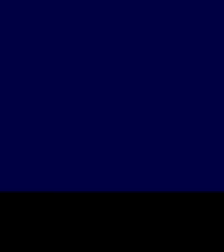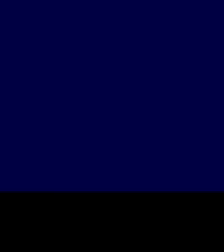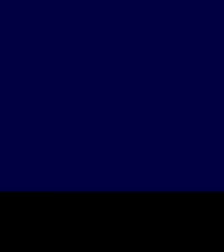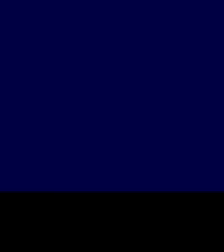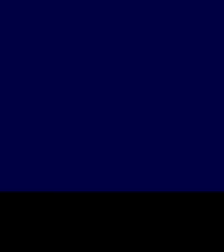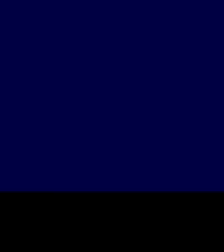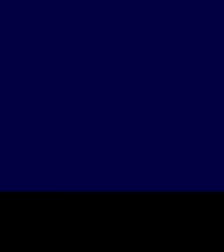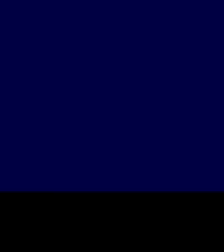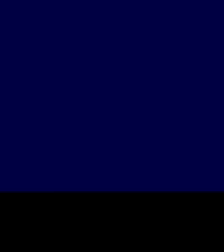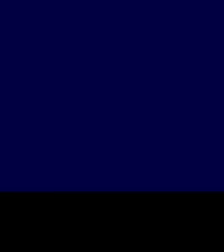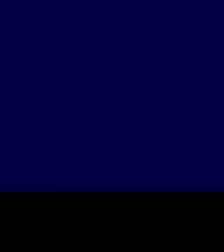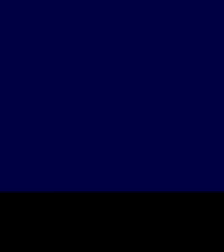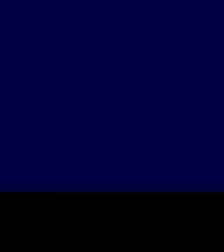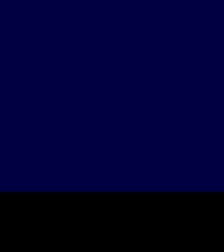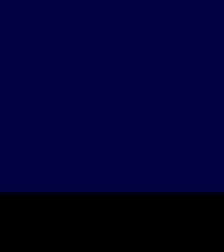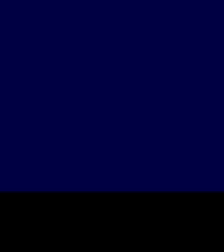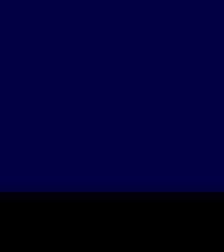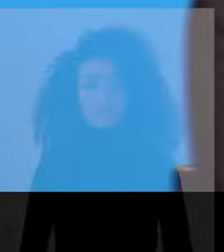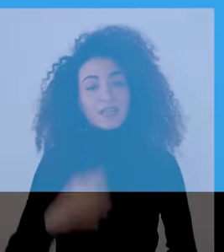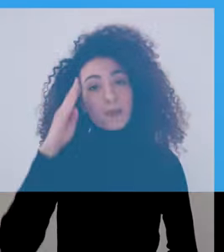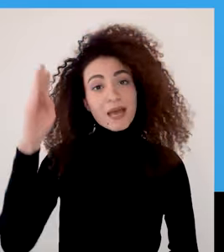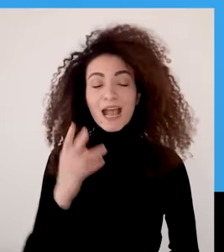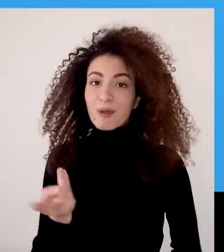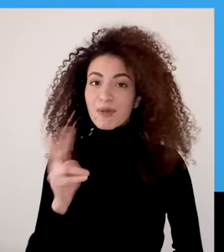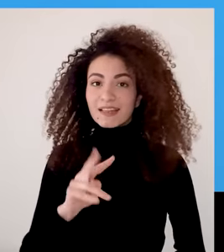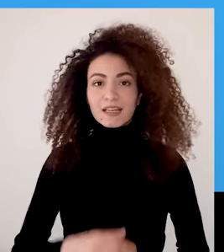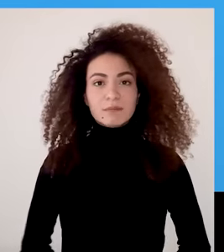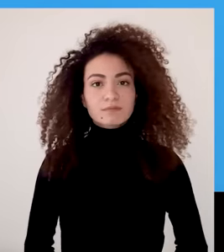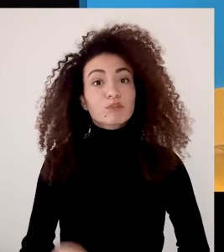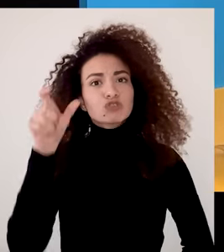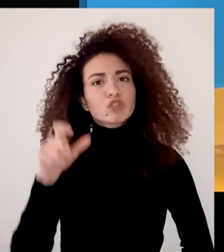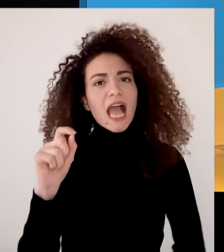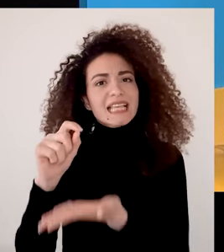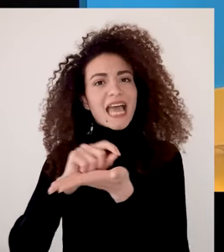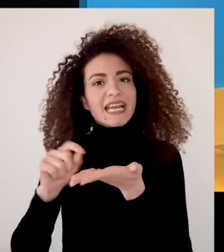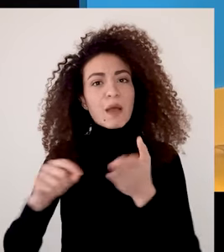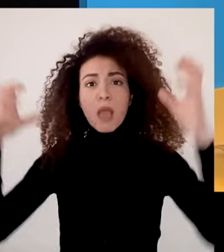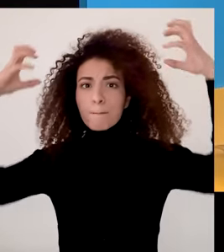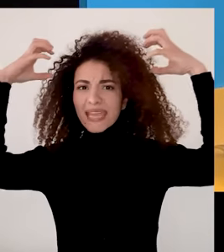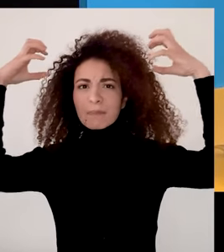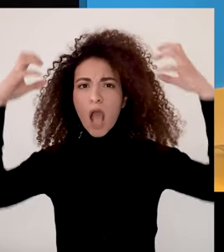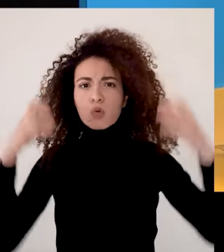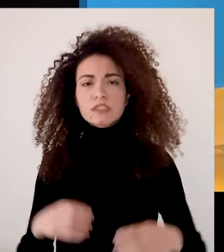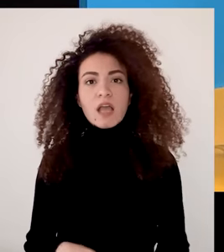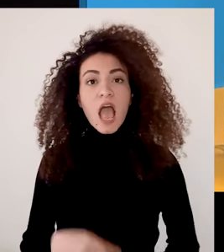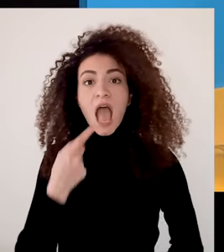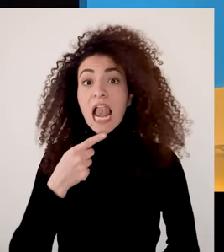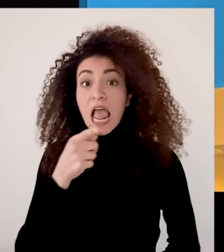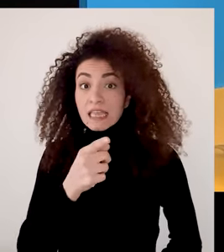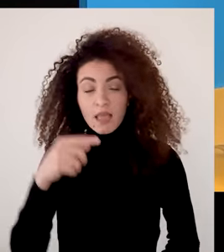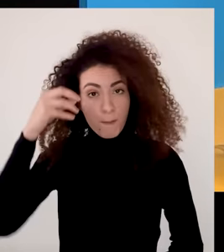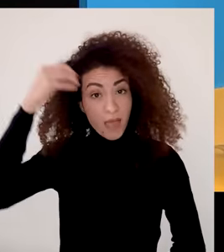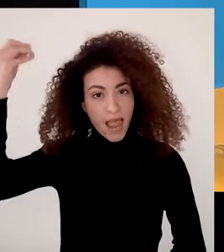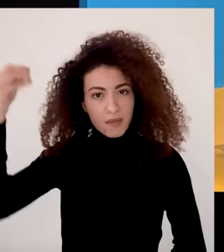أربع خطوات للنجاح مرحبا من جديد بقول مبدع شخصية ميكي ماوس ما